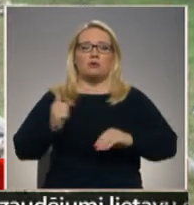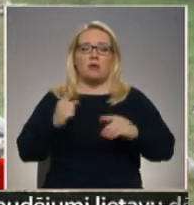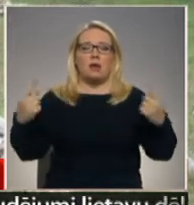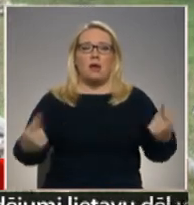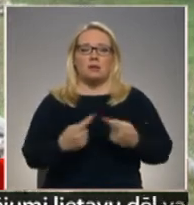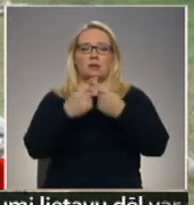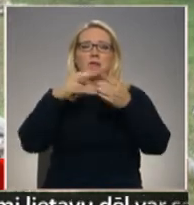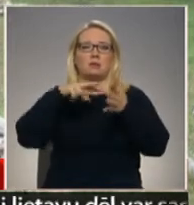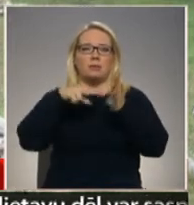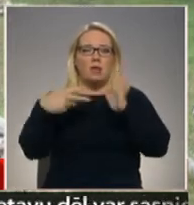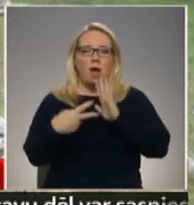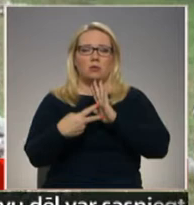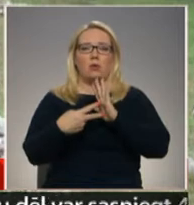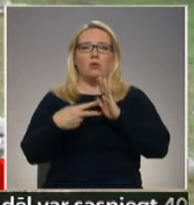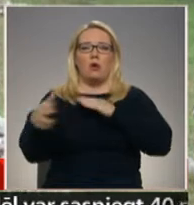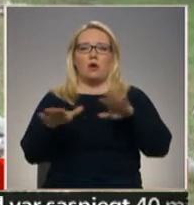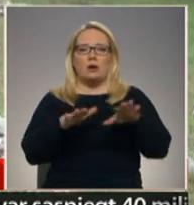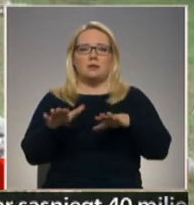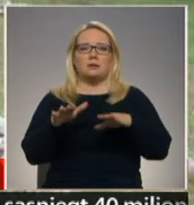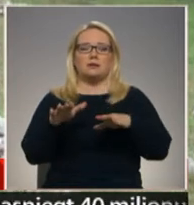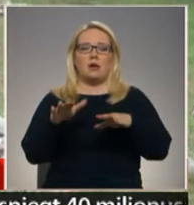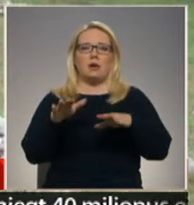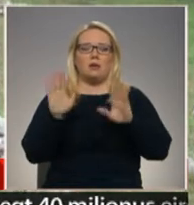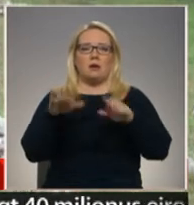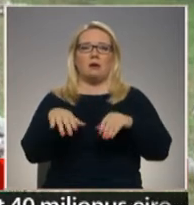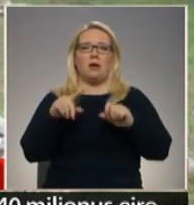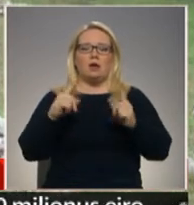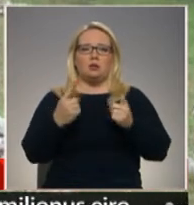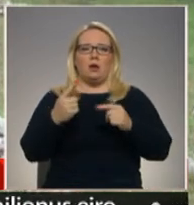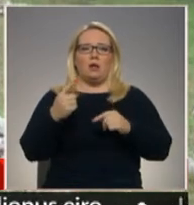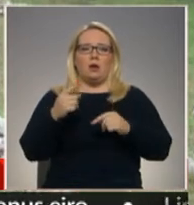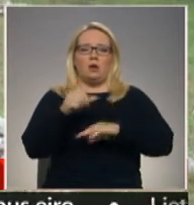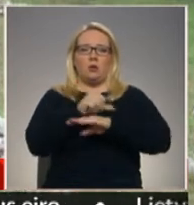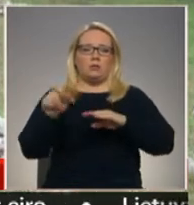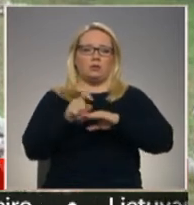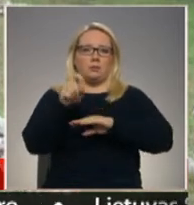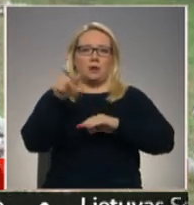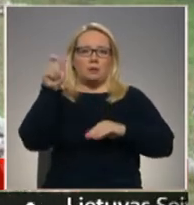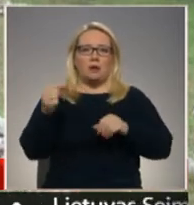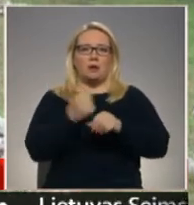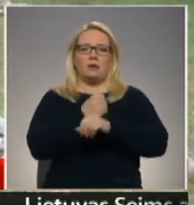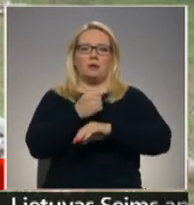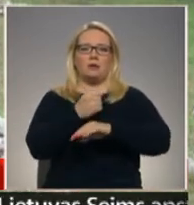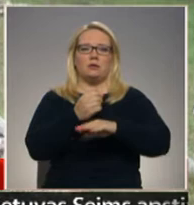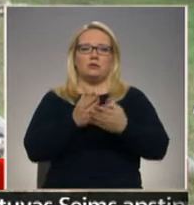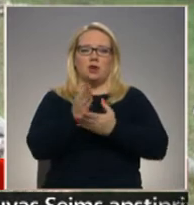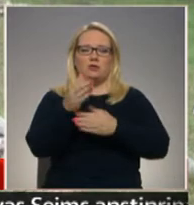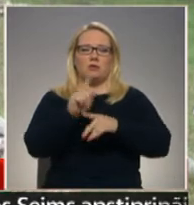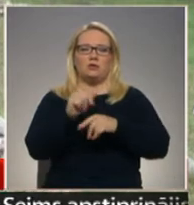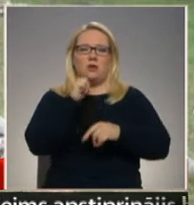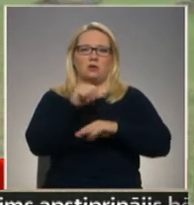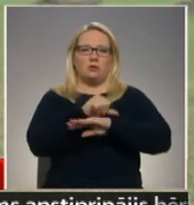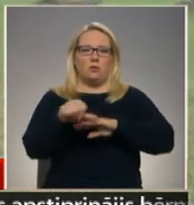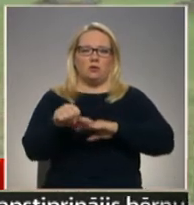jau plāno un organizēt dienestu organizāciju, lai aizturētu jau robežas pārkāpējas gan robežas šķērsošanas vietās, gan uz zaļās